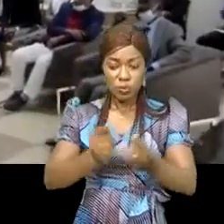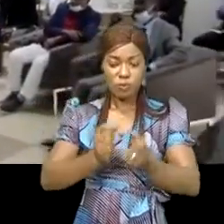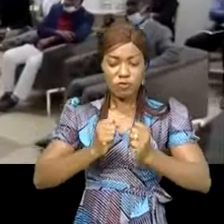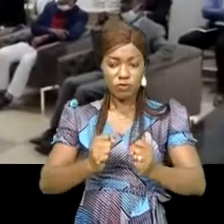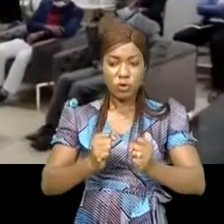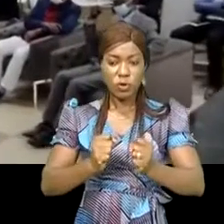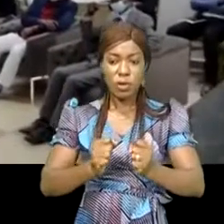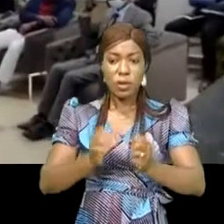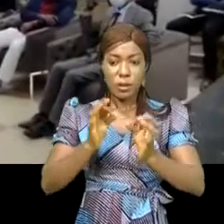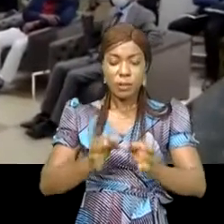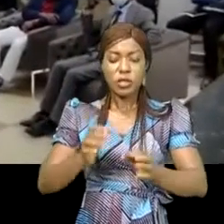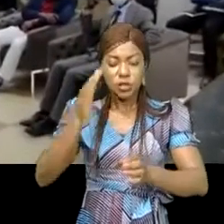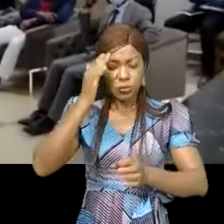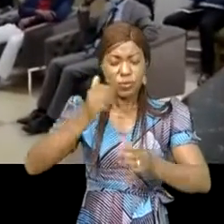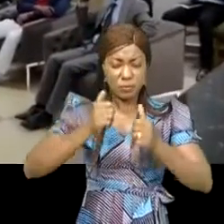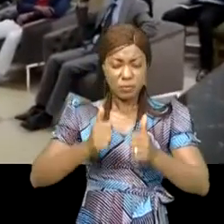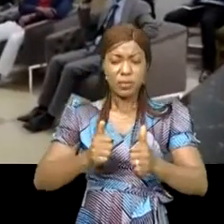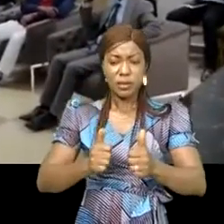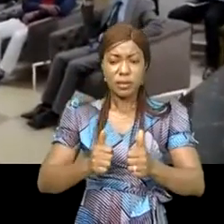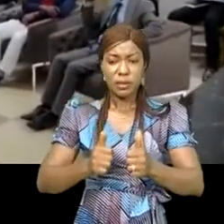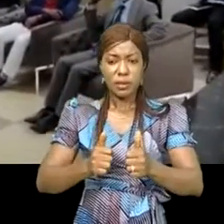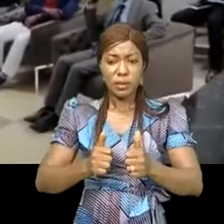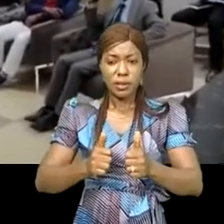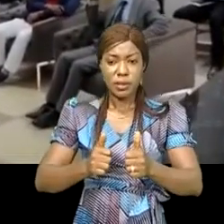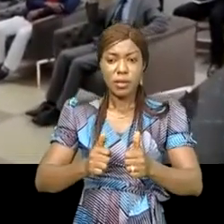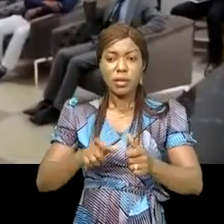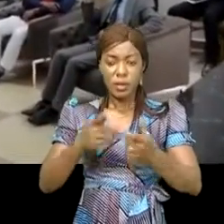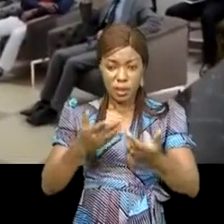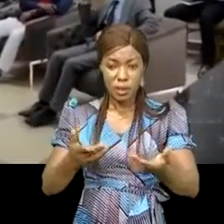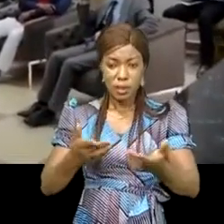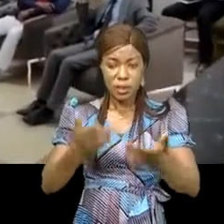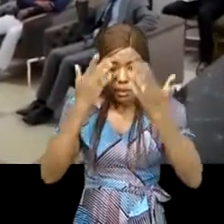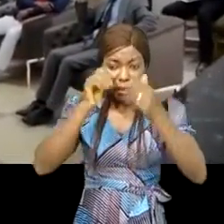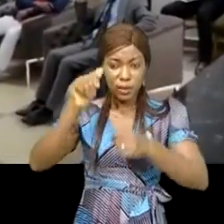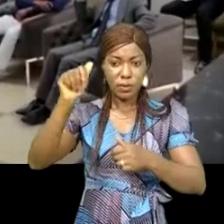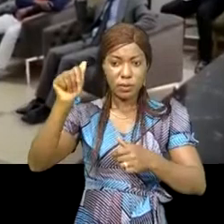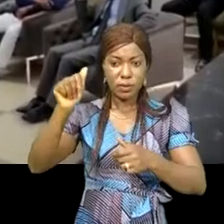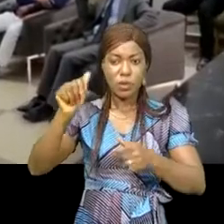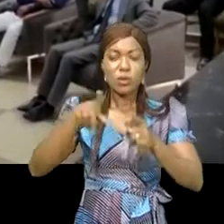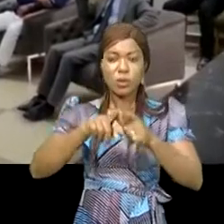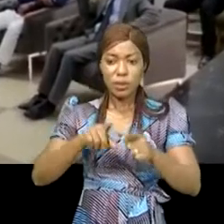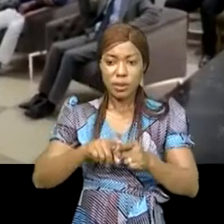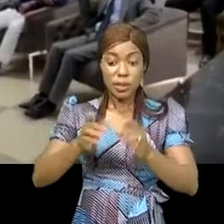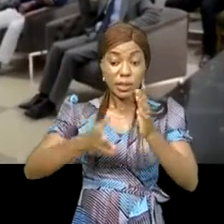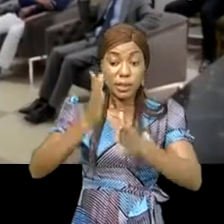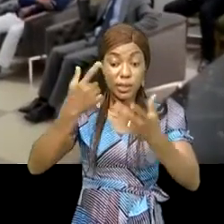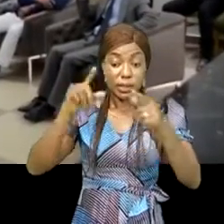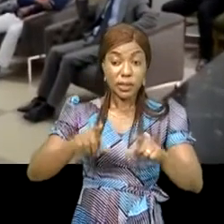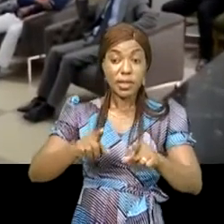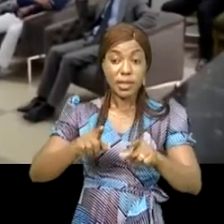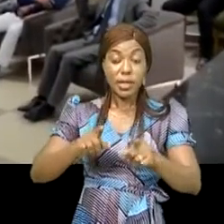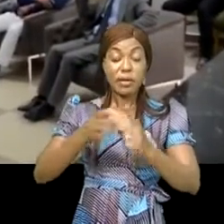et je suis très conscient que tout autour de la table, Dieu se le sait, dans 10-15 ans, il y aura des ministres...